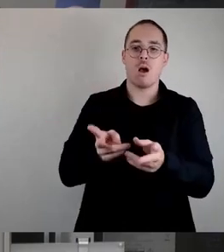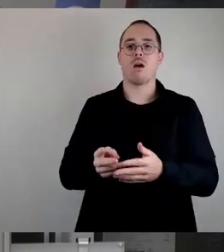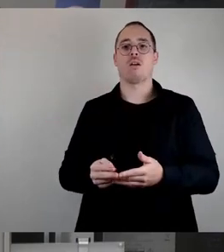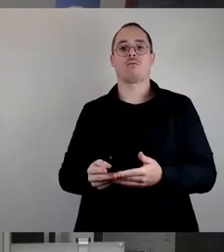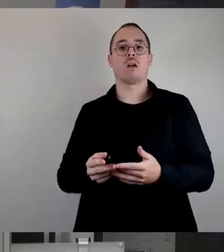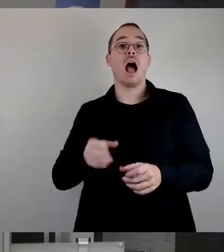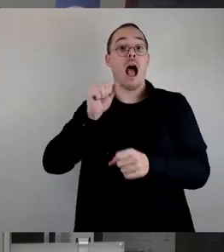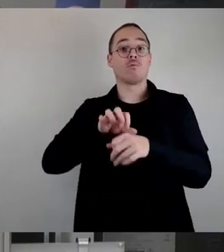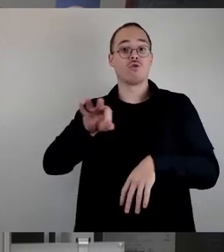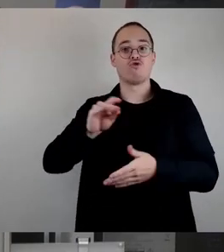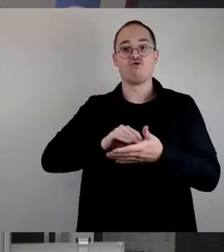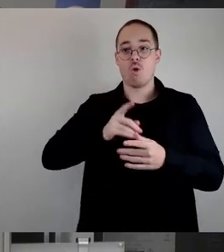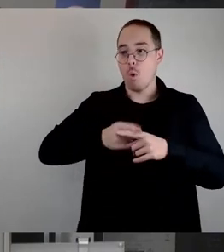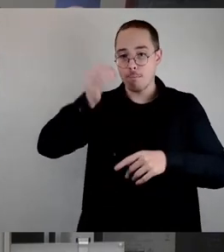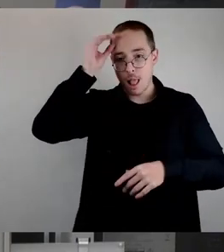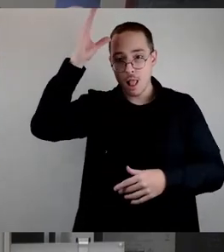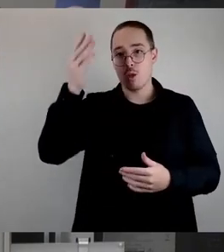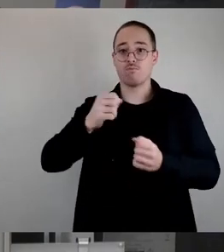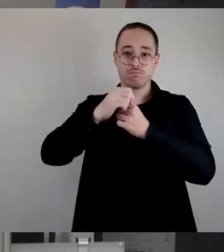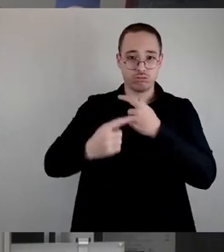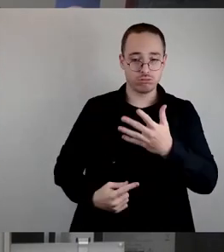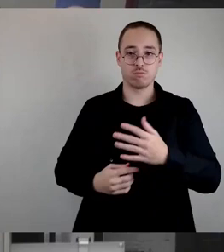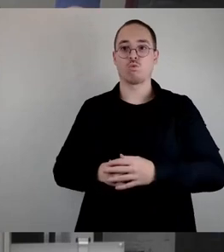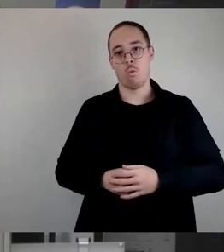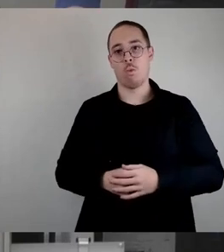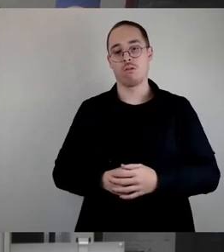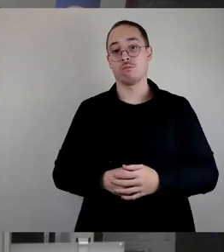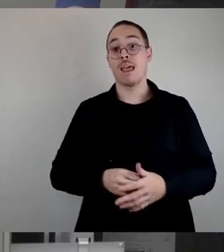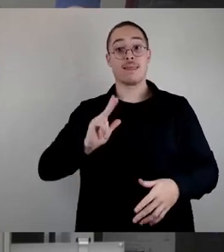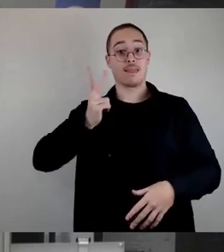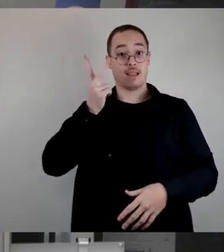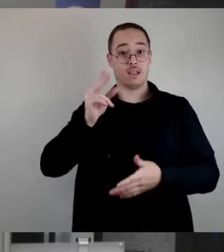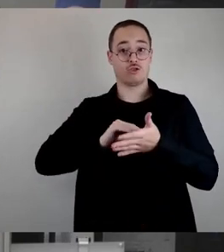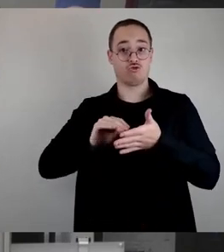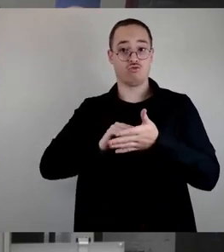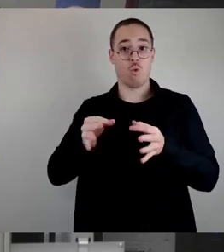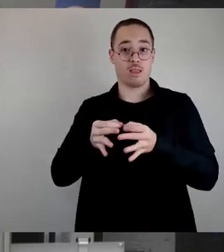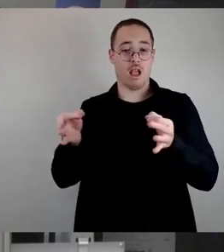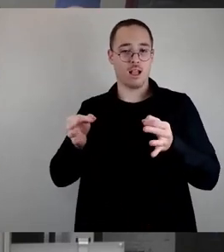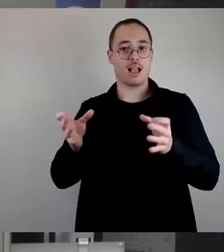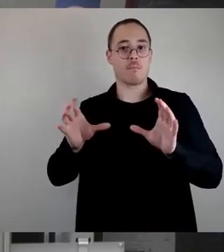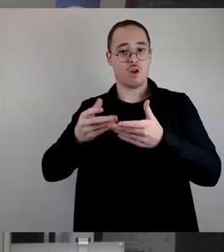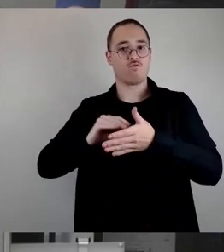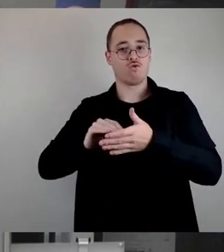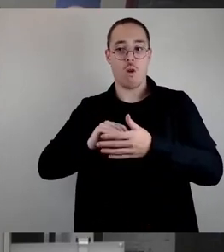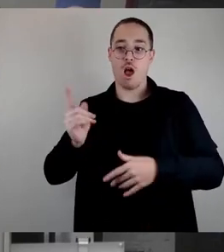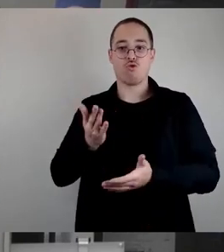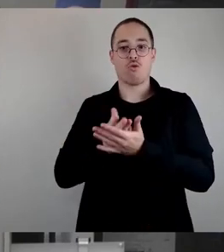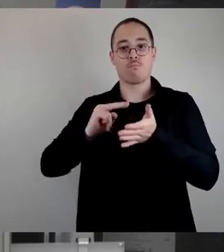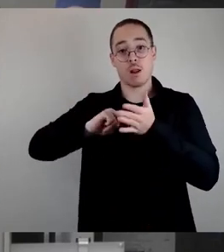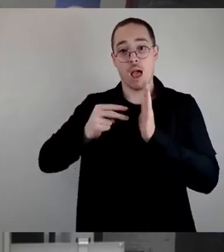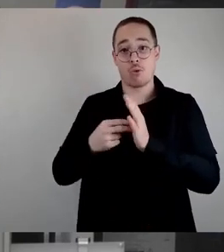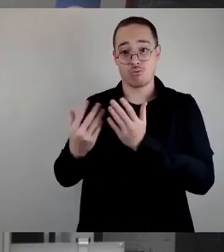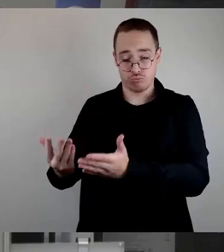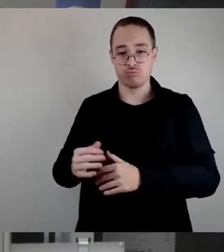Bildung. Und der dritte Gemeinschaftsschultag ist auch schon in Planung, denn dort wollen wir natürlich zur neuen Schulort informieren, aber auch ein breites